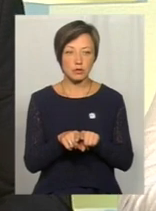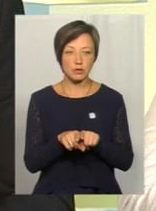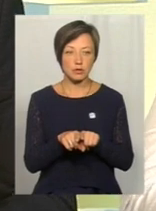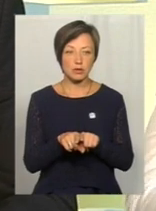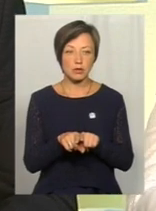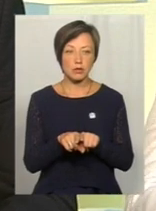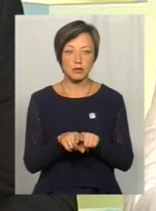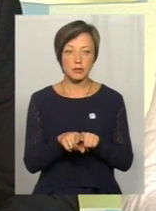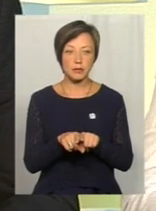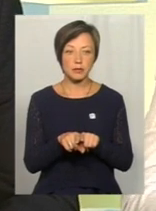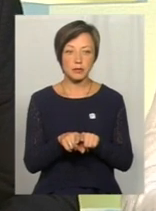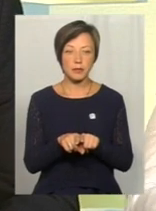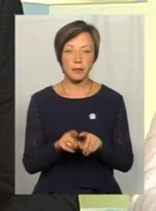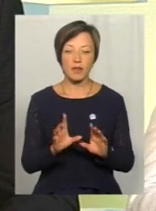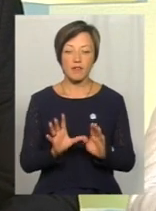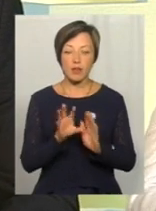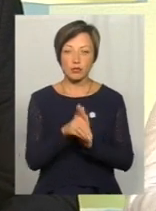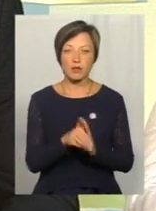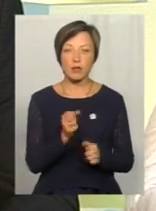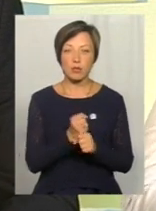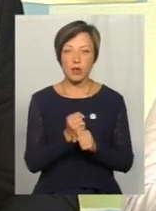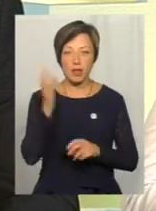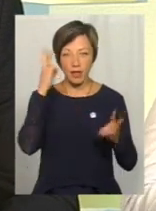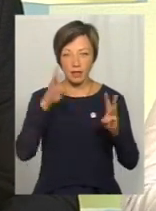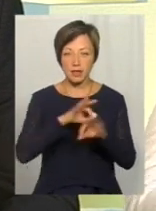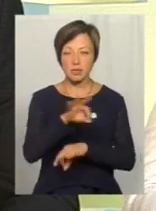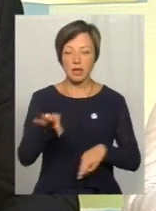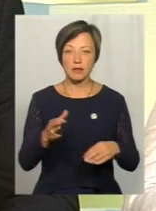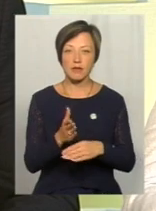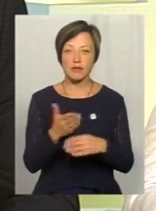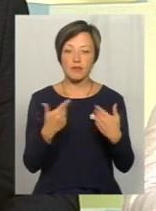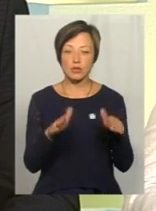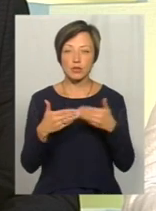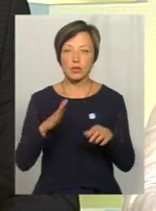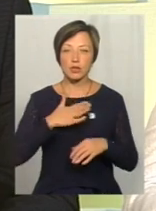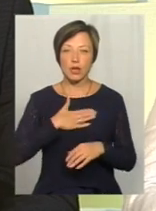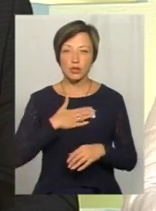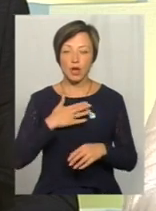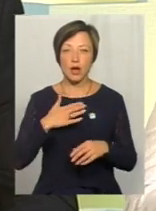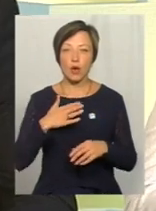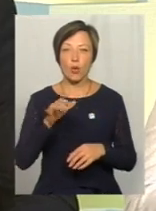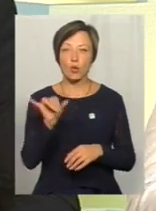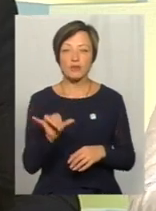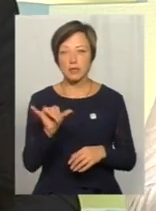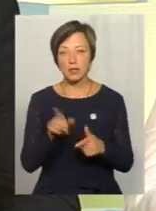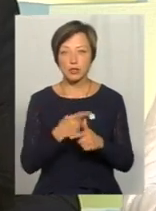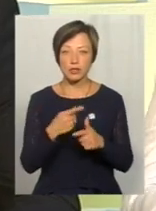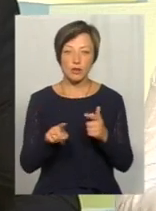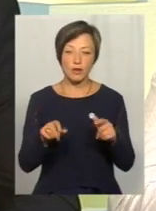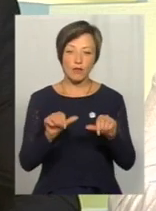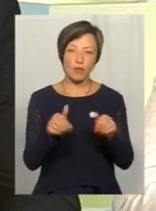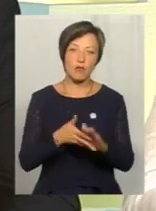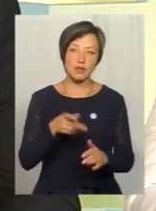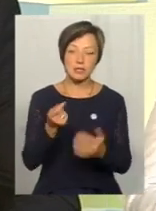влаштовувати на робочі місця тих же дизайнерів, які випускаються з нашого технологічного університету, чи формувати якісь